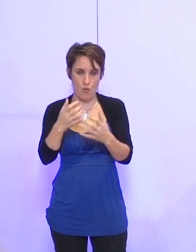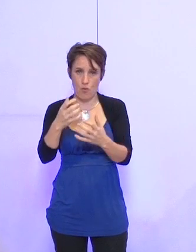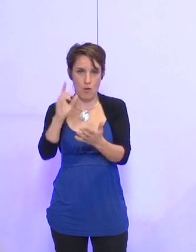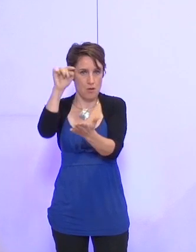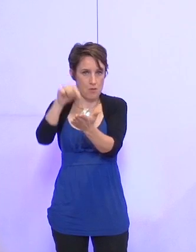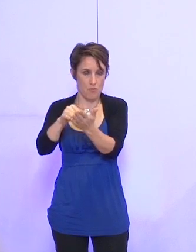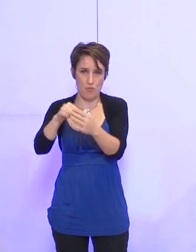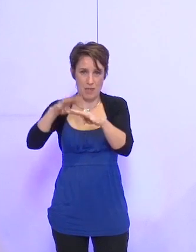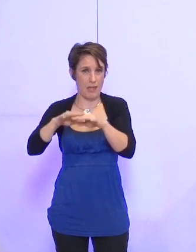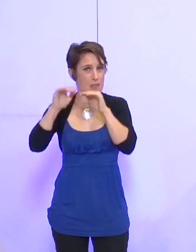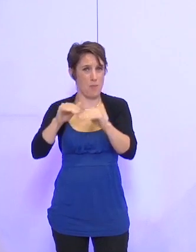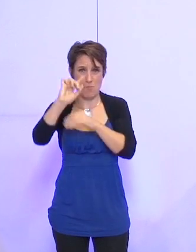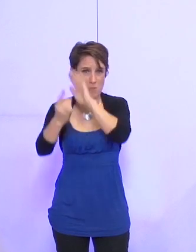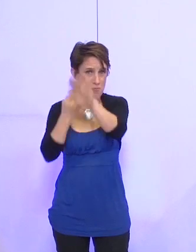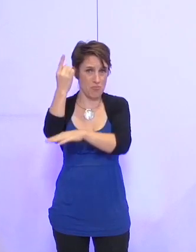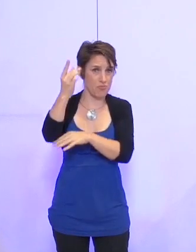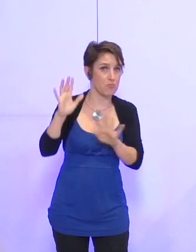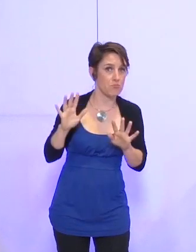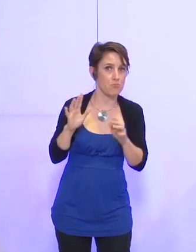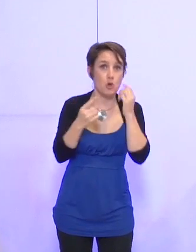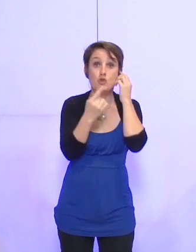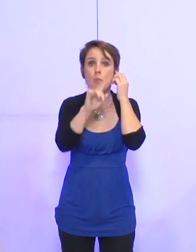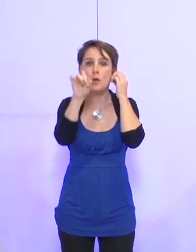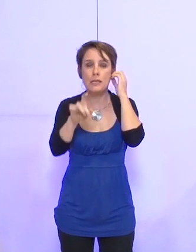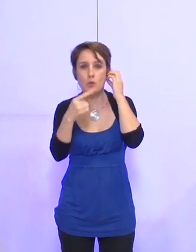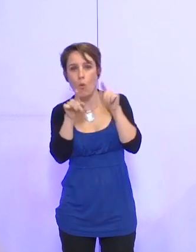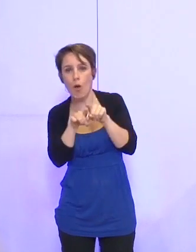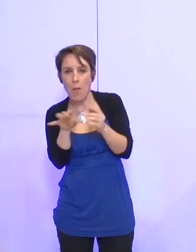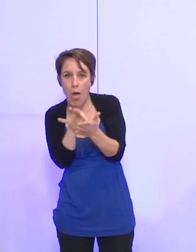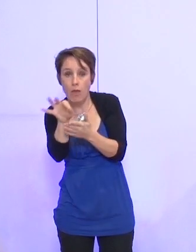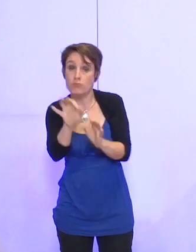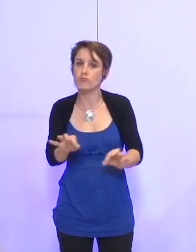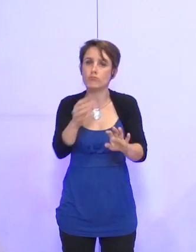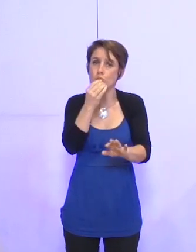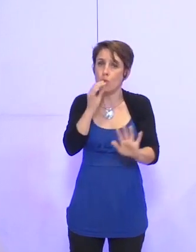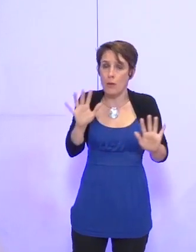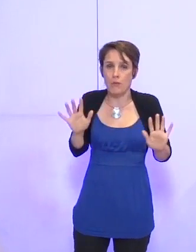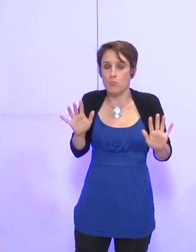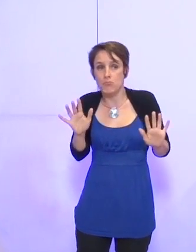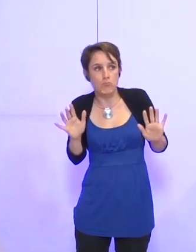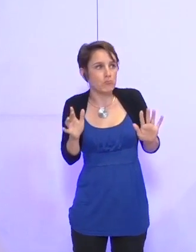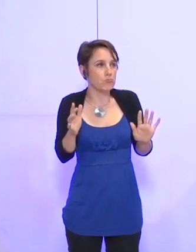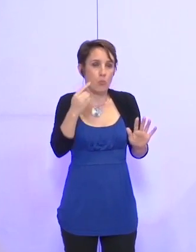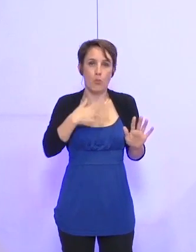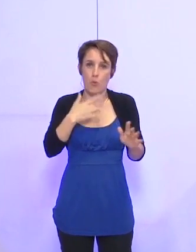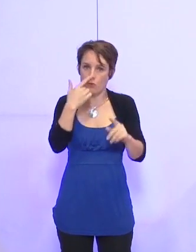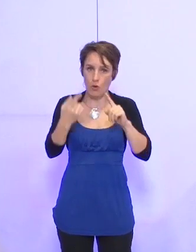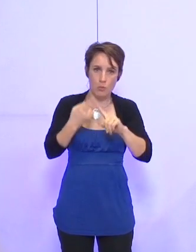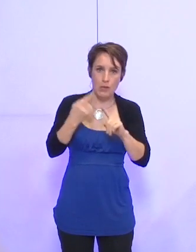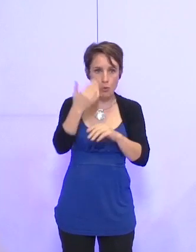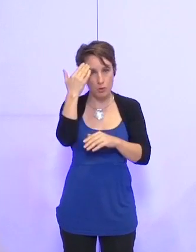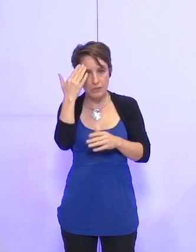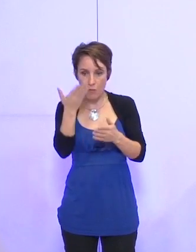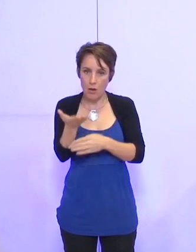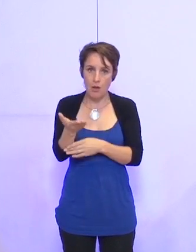quartier. C'est une simple question. N'y voyez aucune malice. Mais je pense que c'est important qu'on puisse même peut-être voir si ce projet ne peut